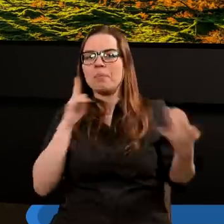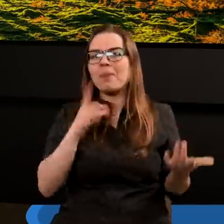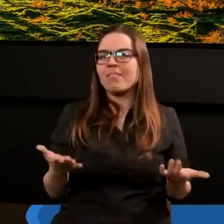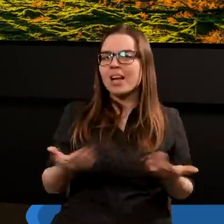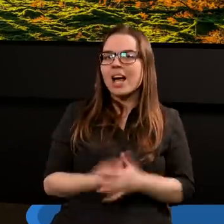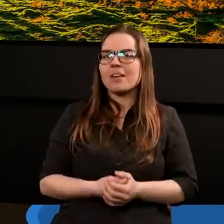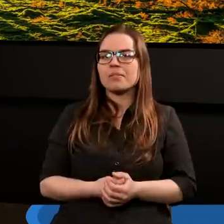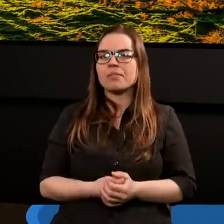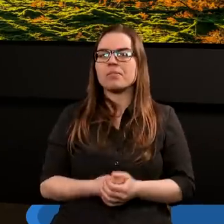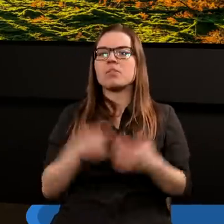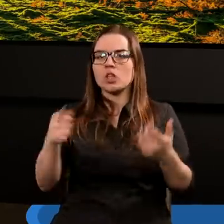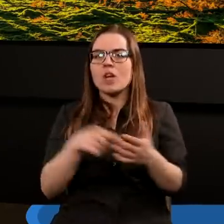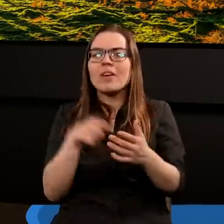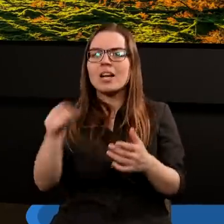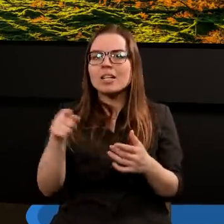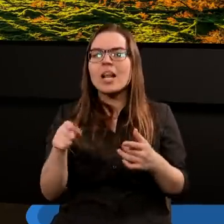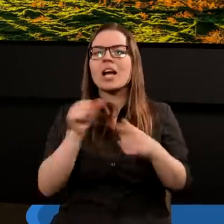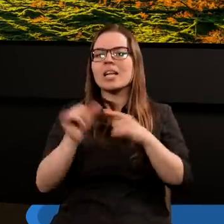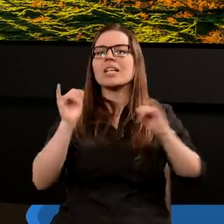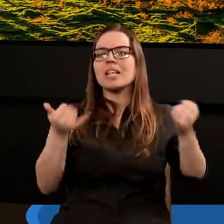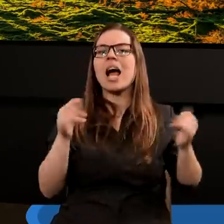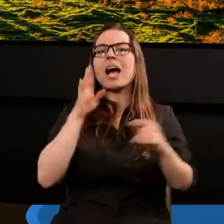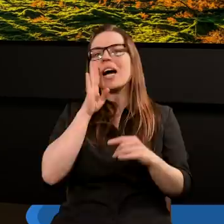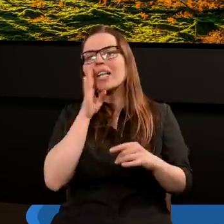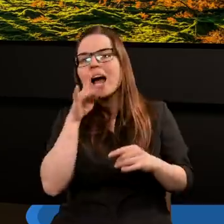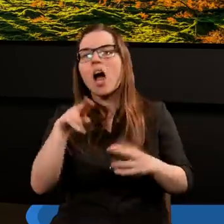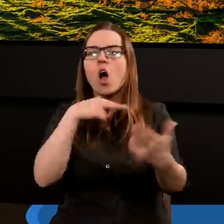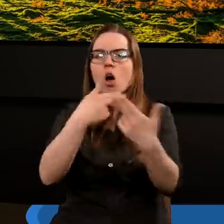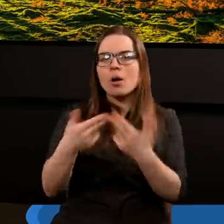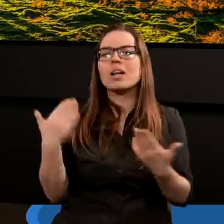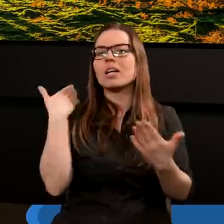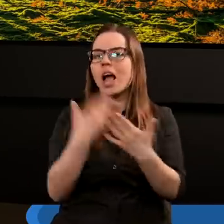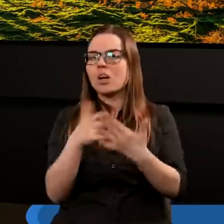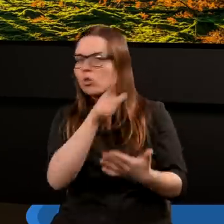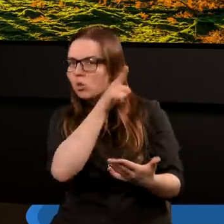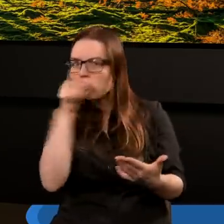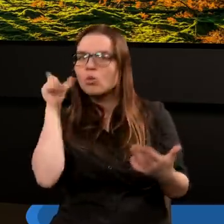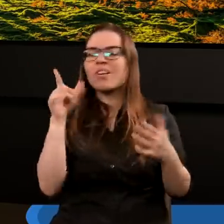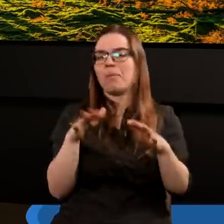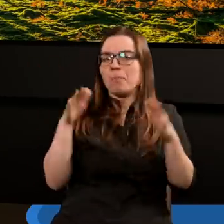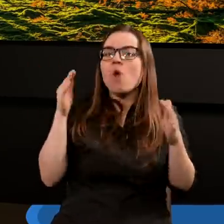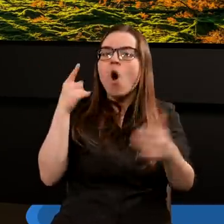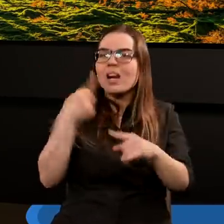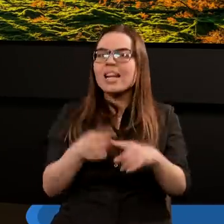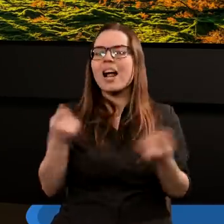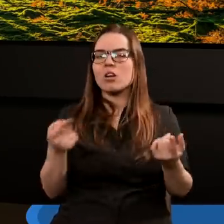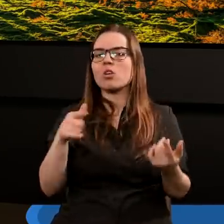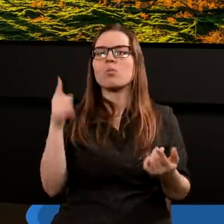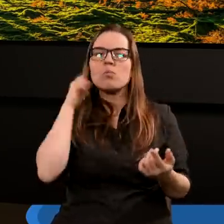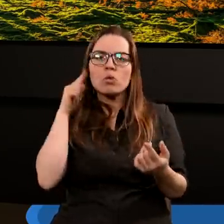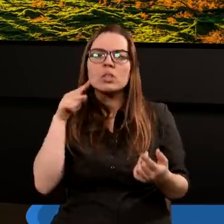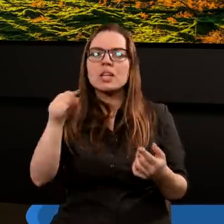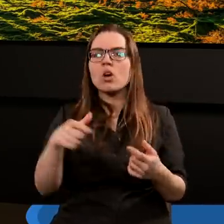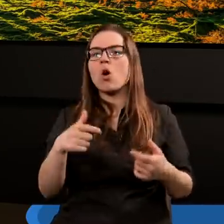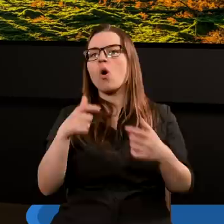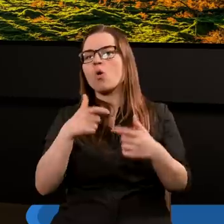Prawda? Więc to chyba też jest jakaś taka odpowiedź, dlaczego ludzie w ogóle postanowili posłuchać tych